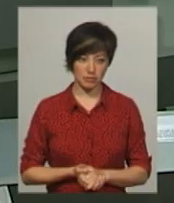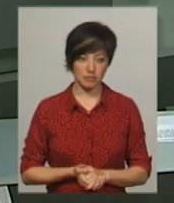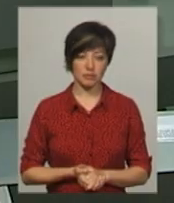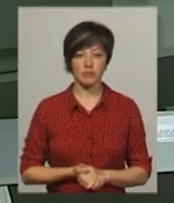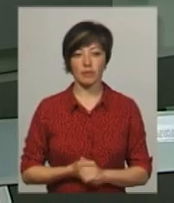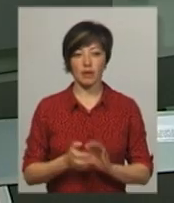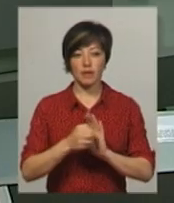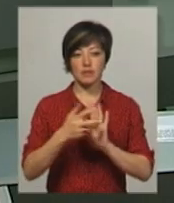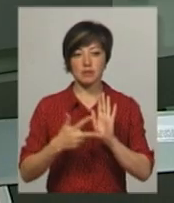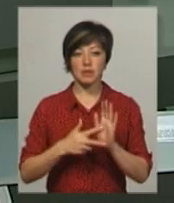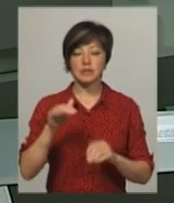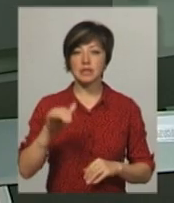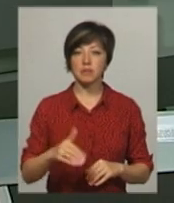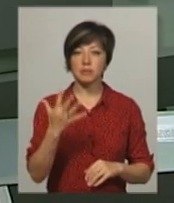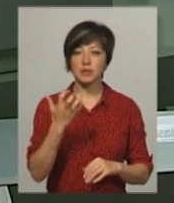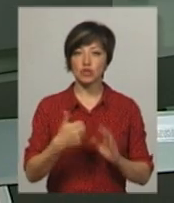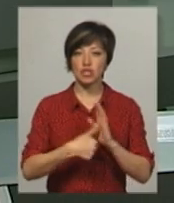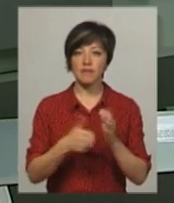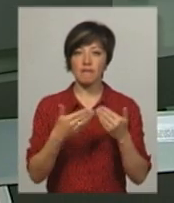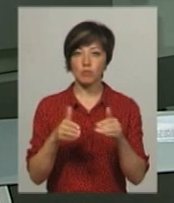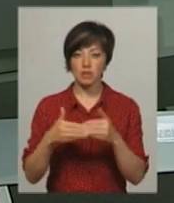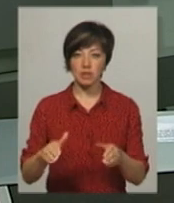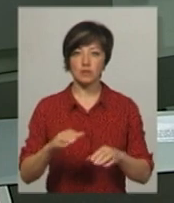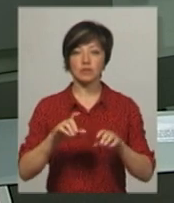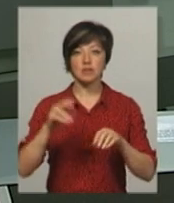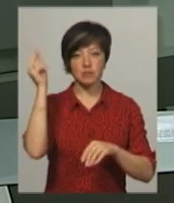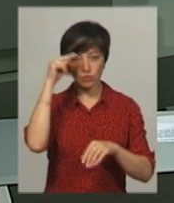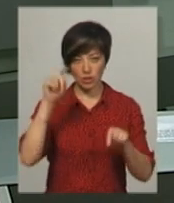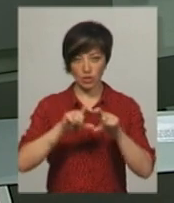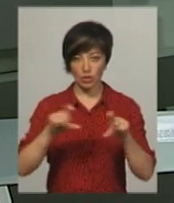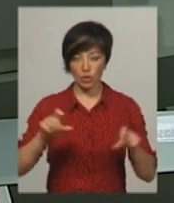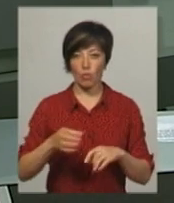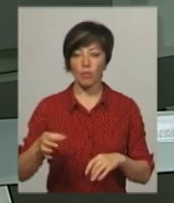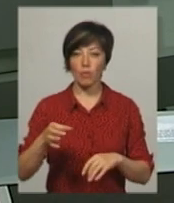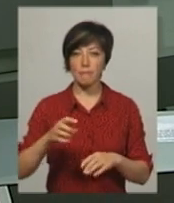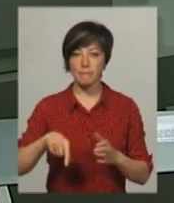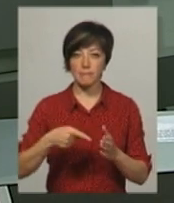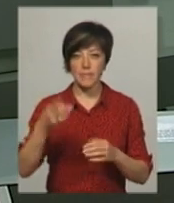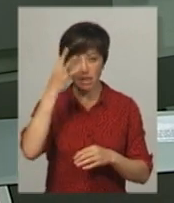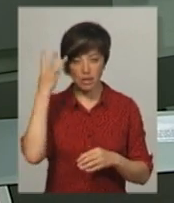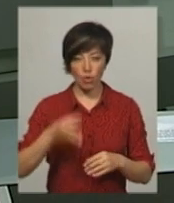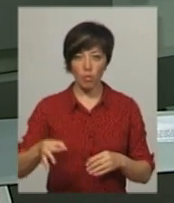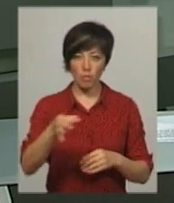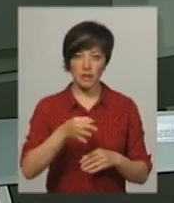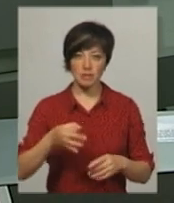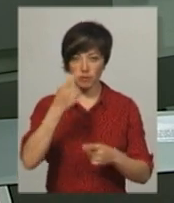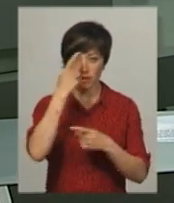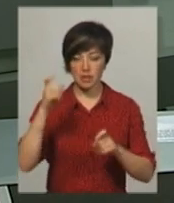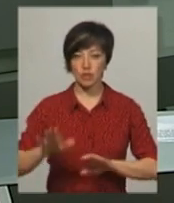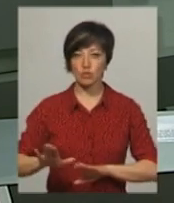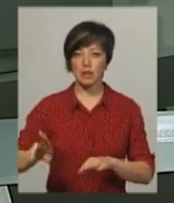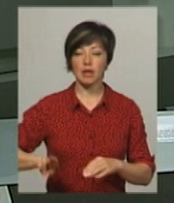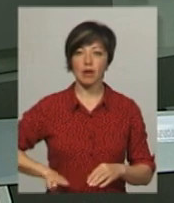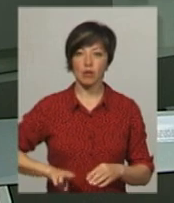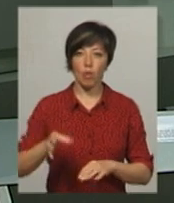18 тисяч 506 випускників загальноосвітніх навчальних закладів цьогоріч у Хмельницькій області, повідомляє заступник